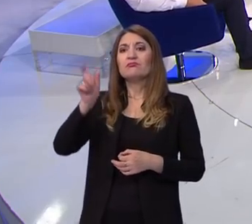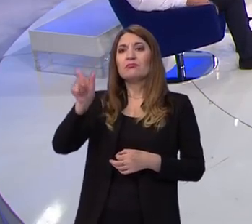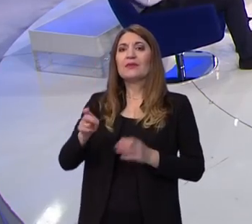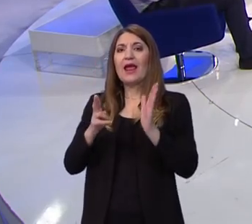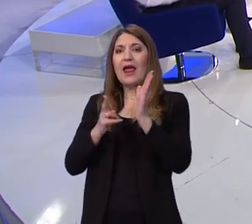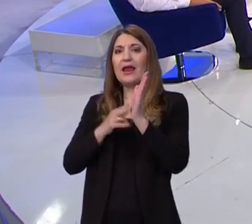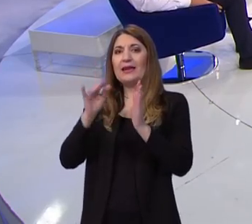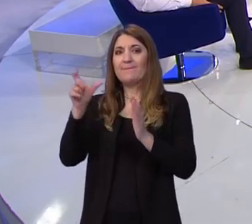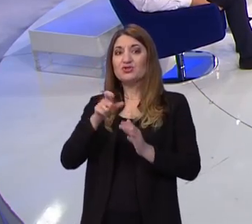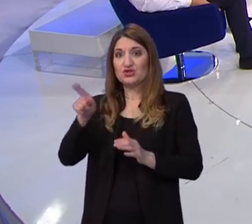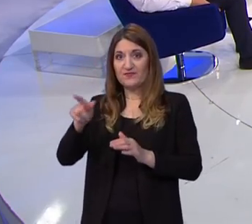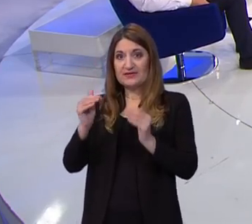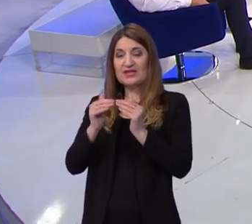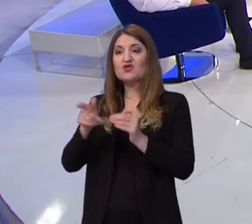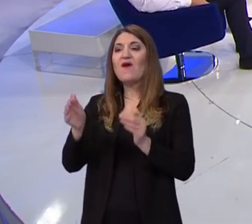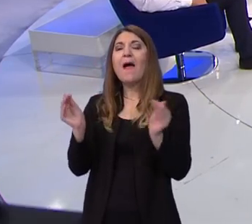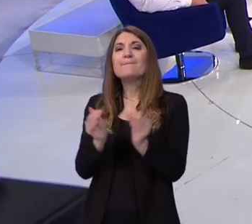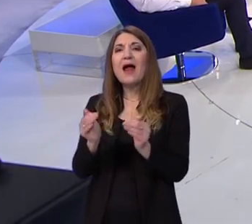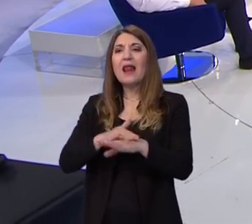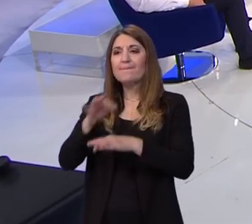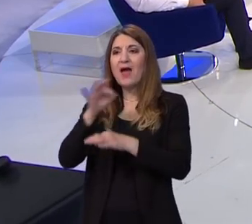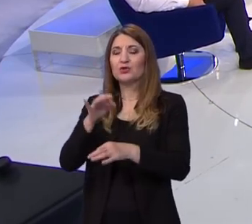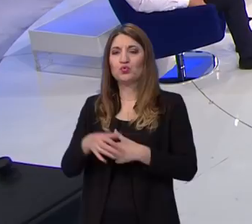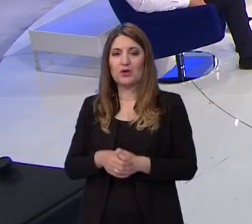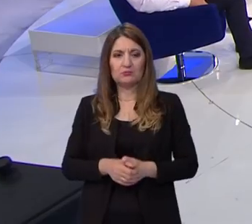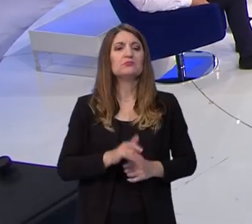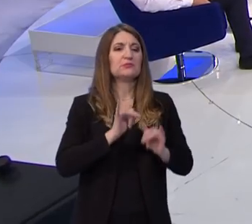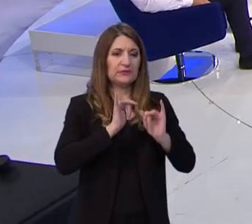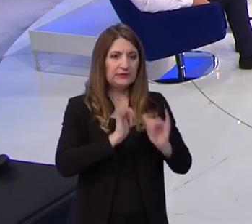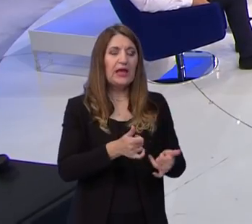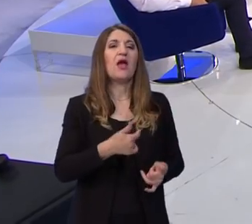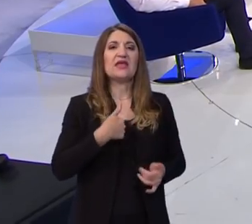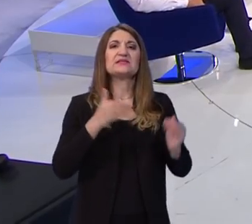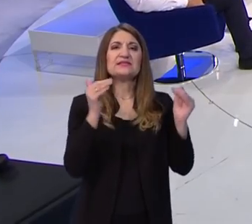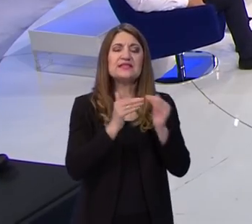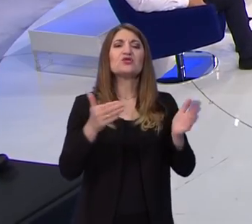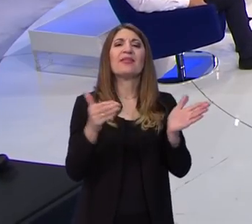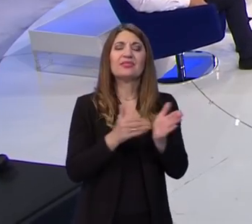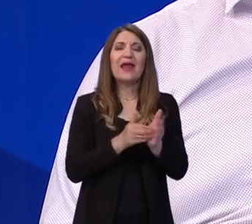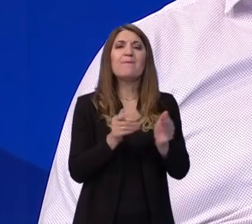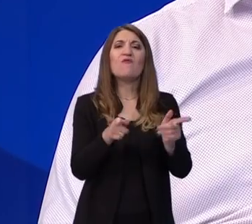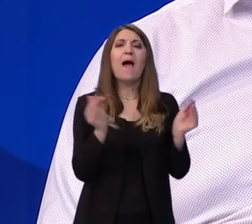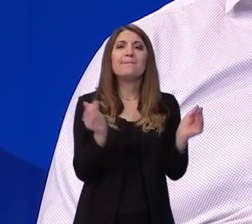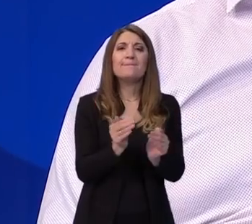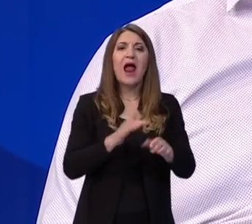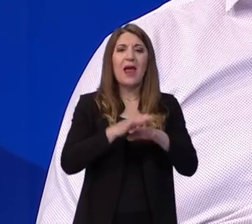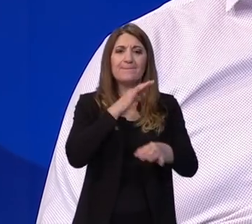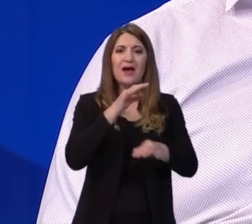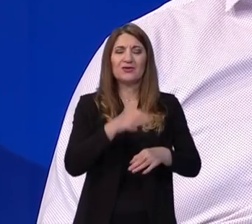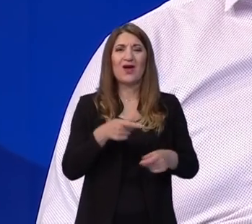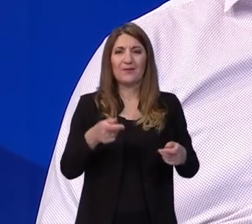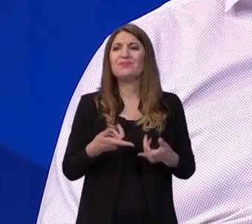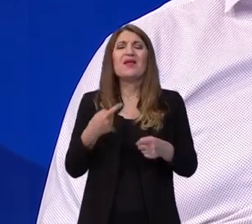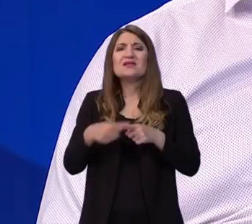kratko. Jeste li za malu maturu? Jesam. Jesam za U jednoj rečenici zašto? Pa zato što ovaj pritisak koji imamo oko